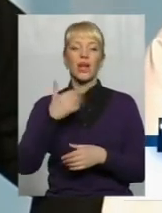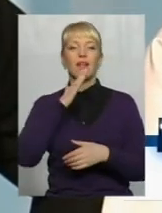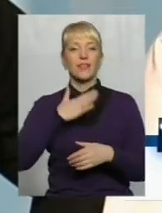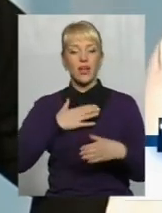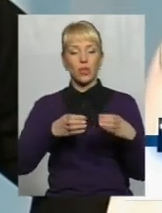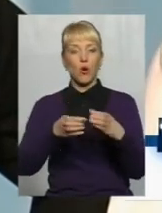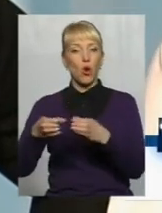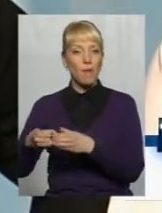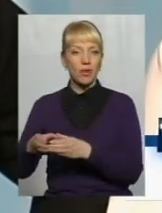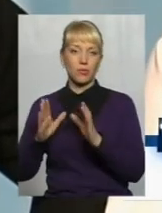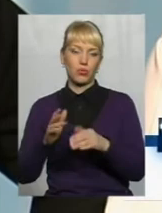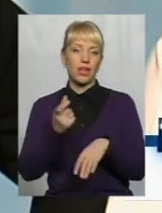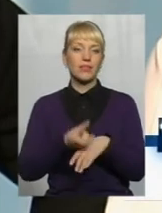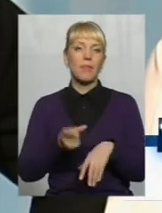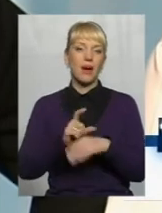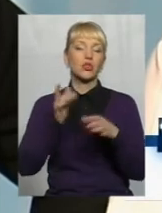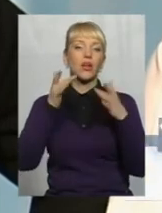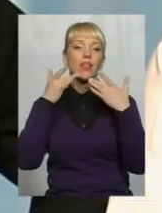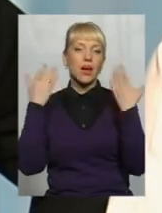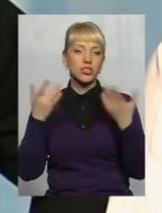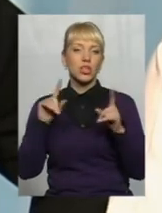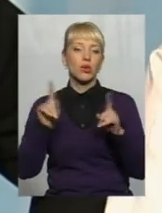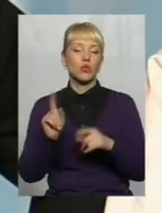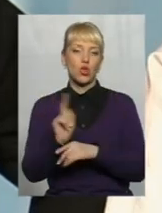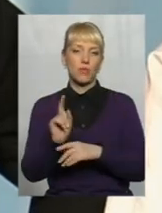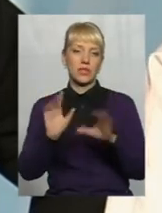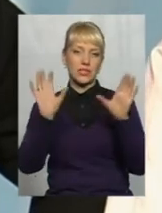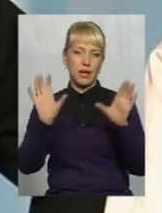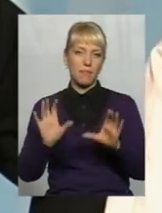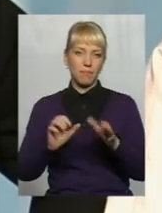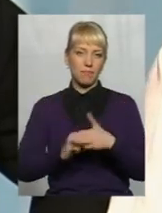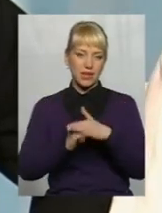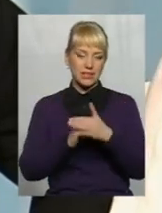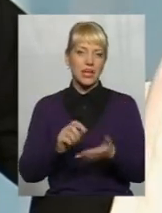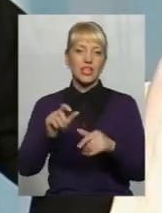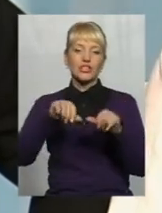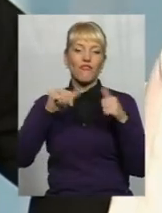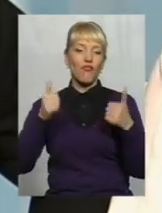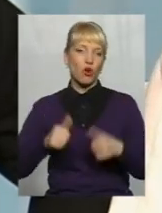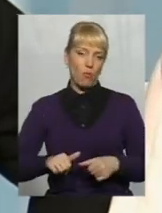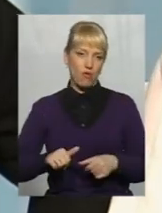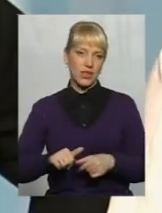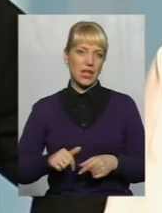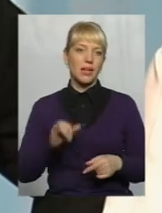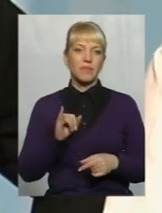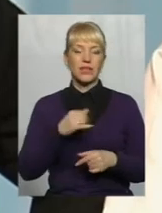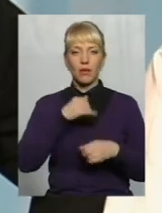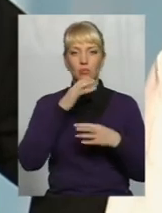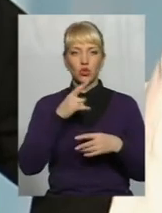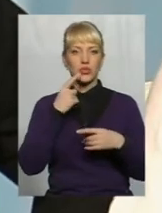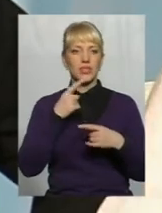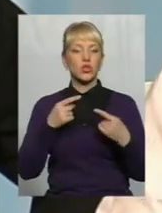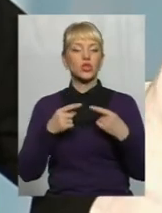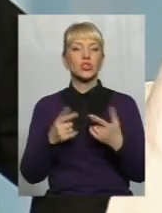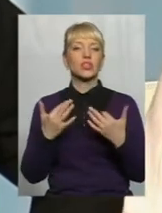громадам буде набагато легше, бо нормативна база сформована на, ну, не можу сказати наскільки точно відсотків, бо